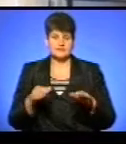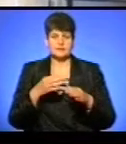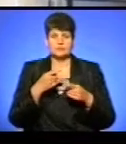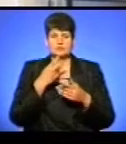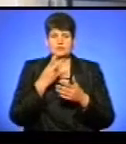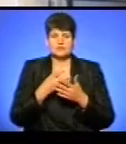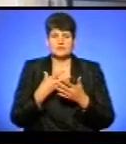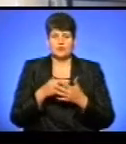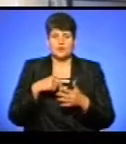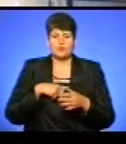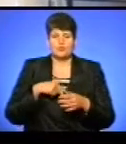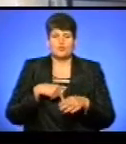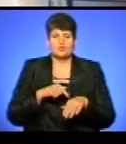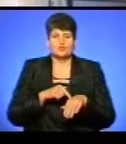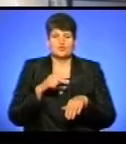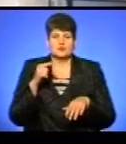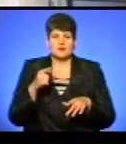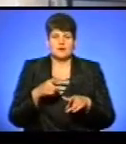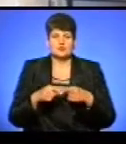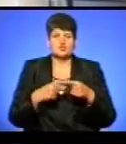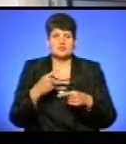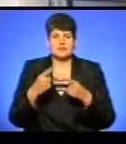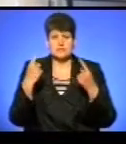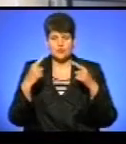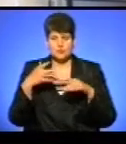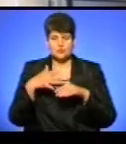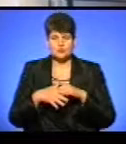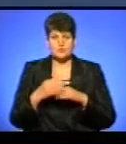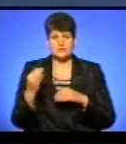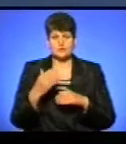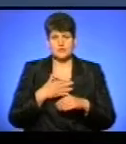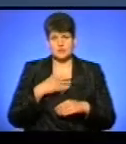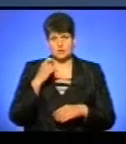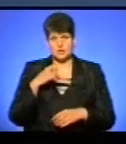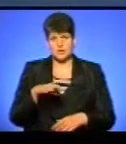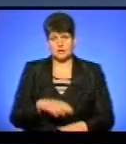почуття, емоції через творчість, зрозуміти історію нашої країни.